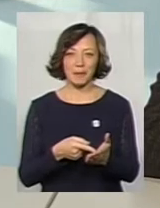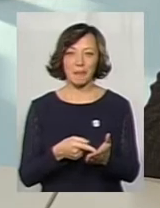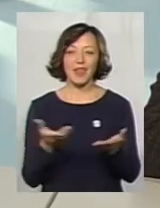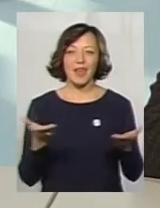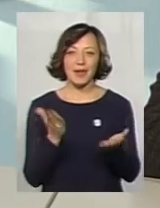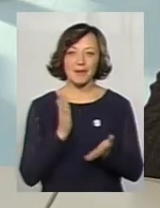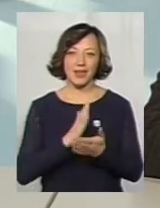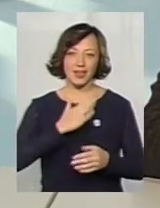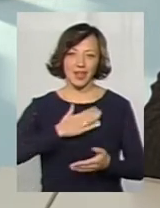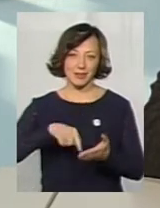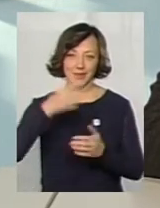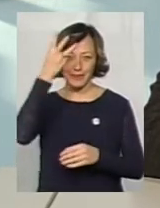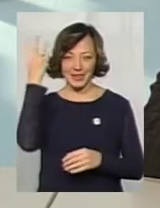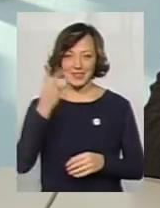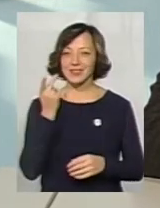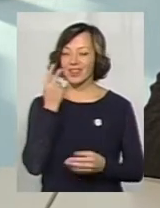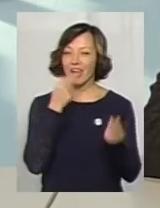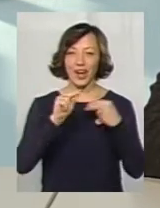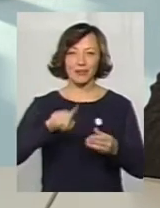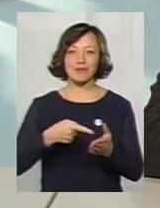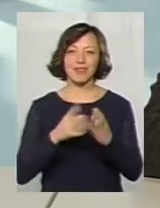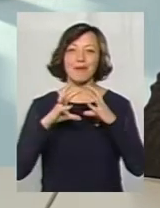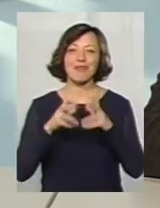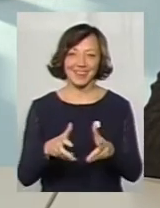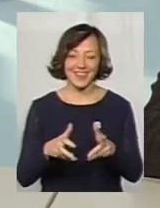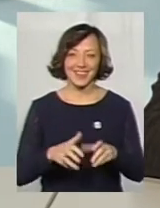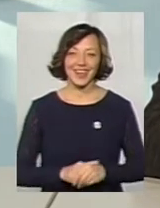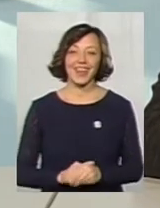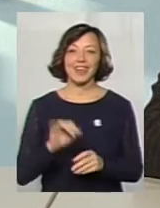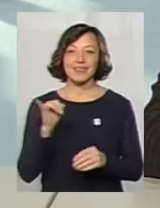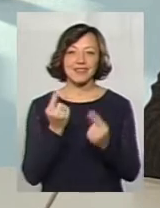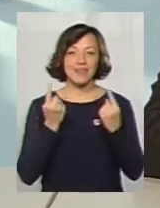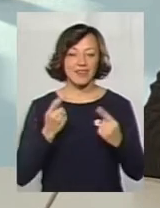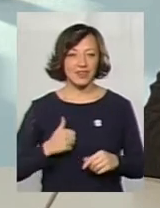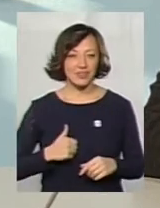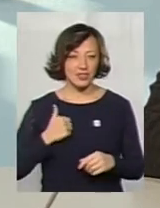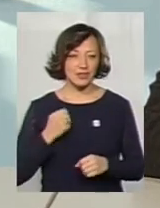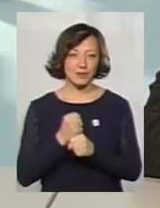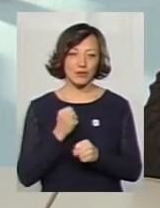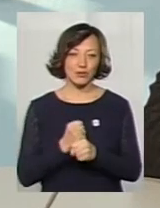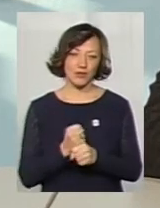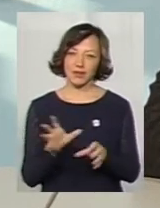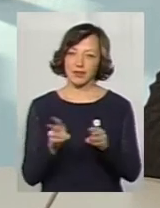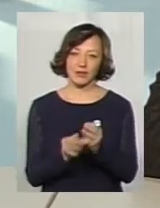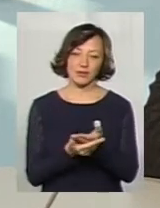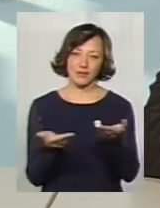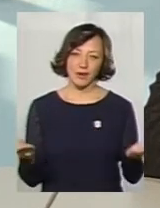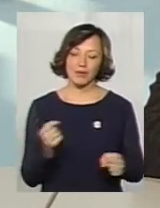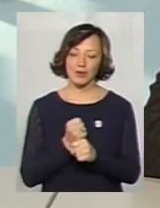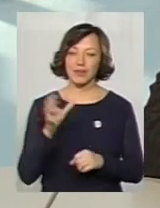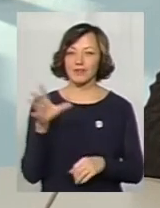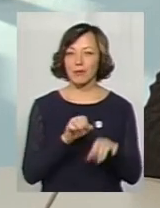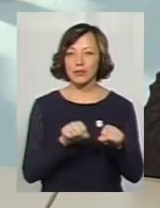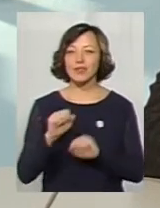яким є наш Хмельницький. Як я завжди кажу, найкращого міста на планеті Земля. І це велика честь працювати разом з усіма з вами і робити усе